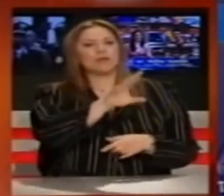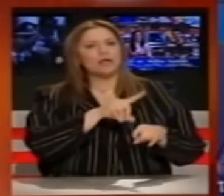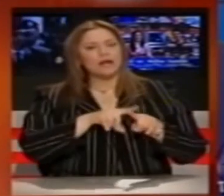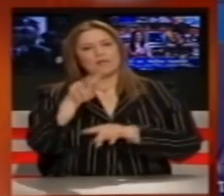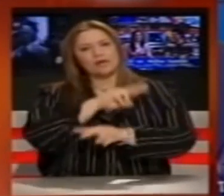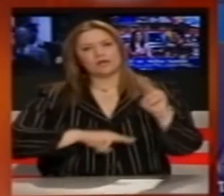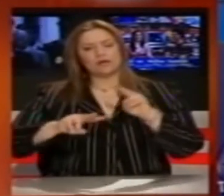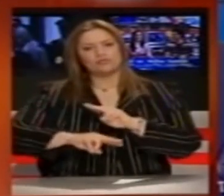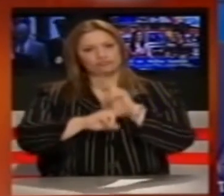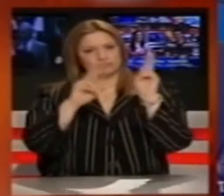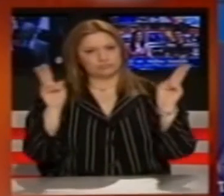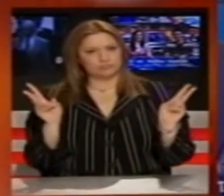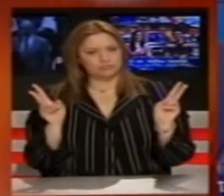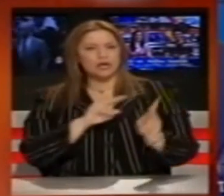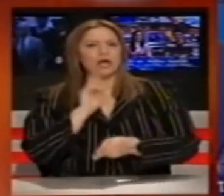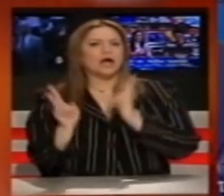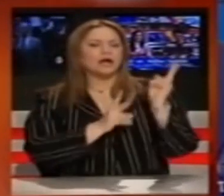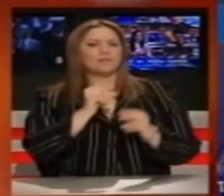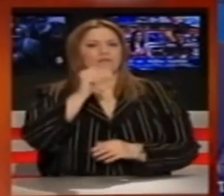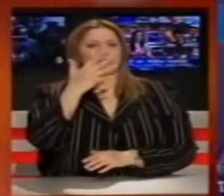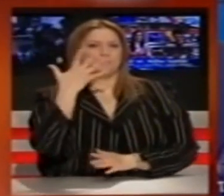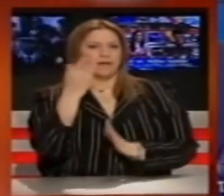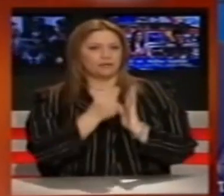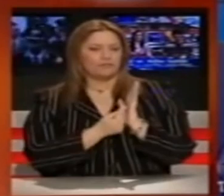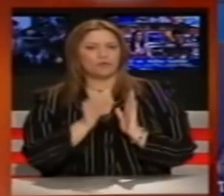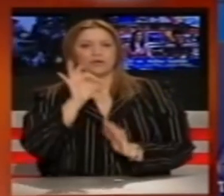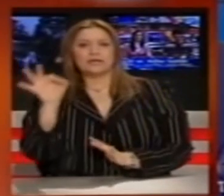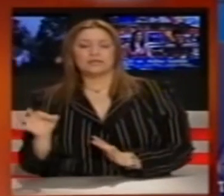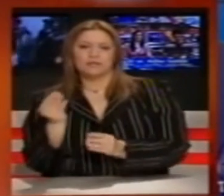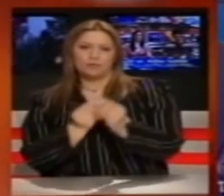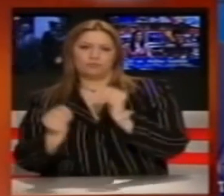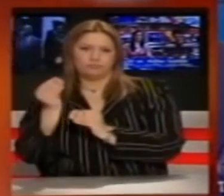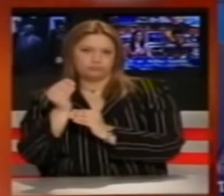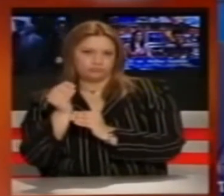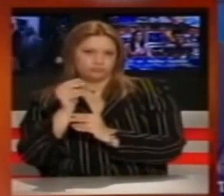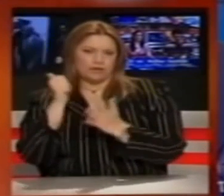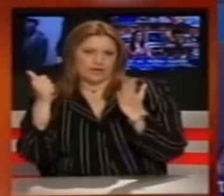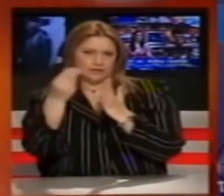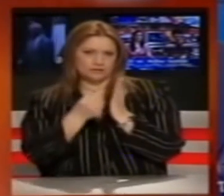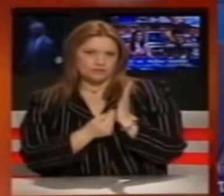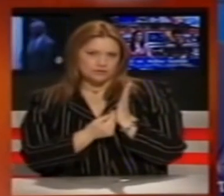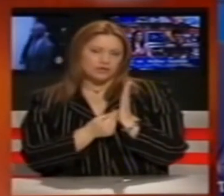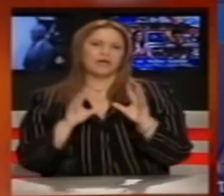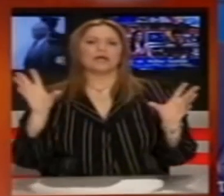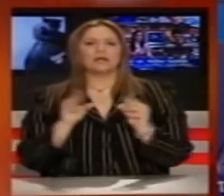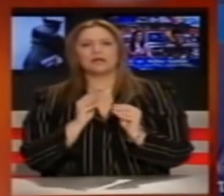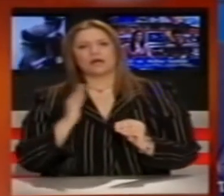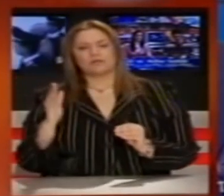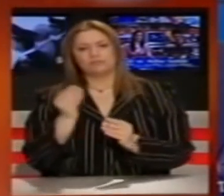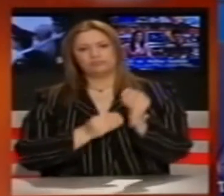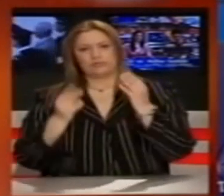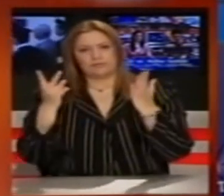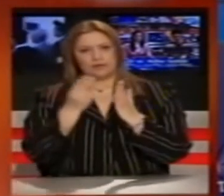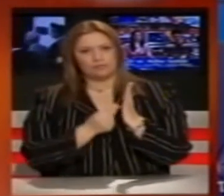καιρός θα είναι γενικά έθριος. Η ανεμιβόρη, 5 μποφόρ και στο Αιγαίο 6 και τοπικά στις νότιες Ανατολικές περιοχές 7